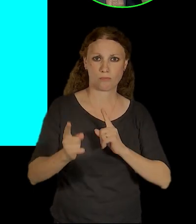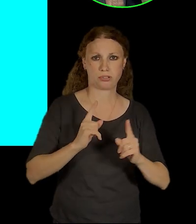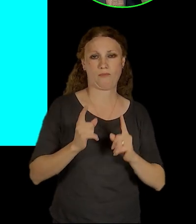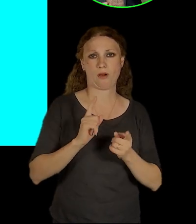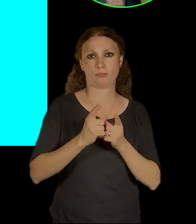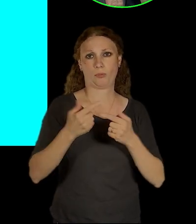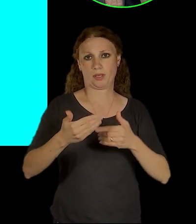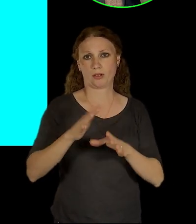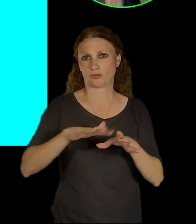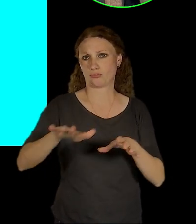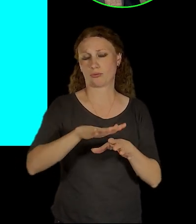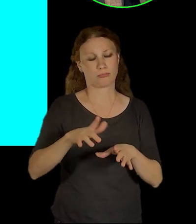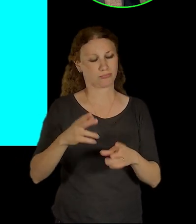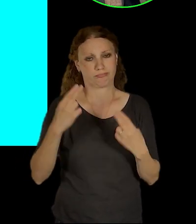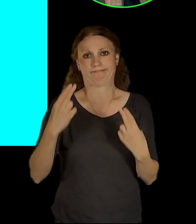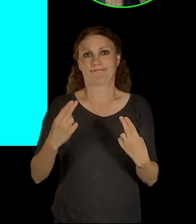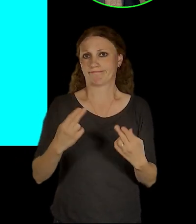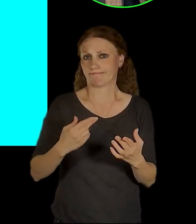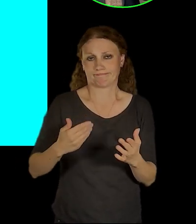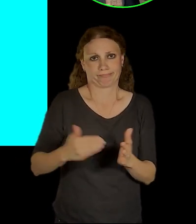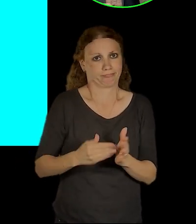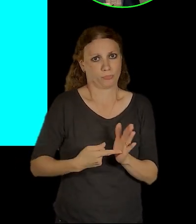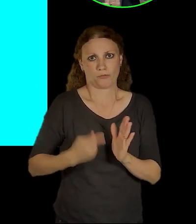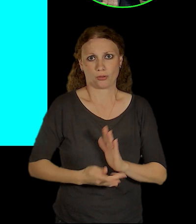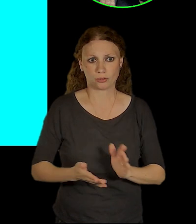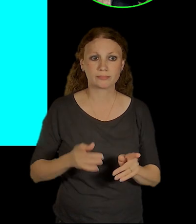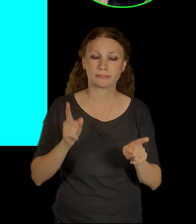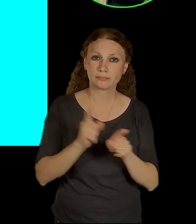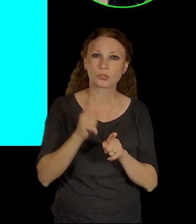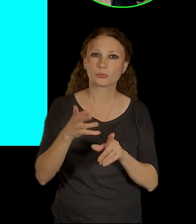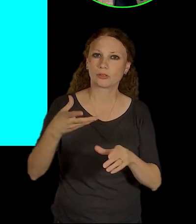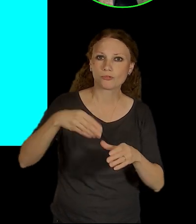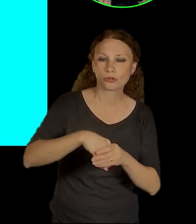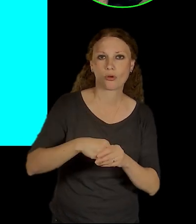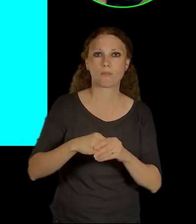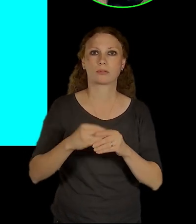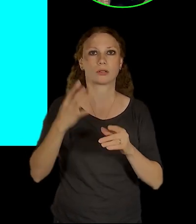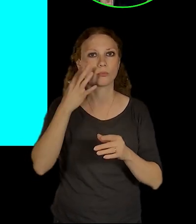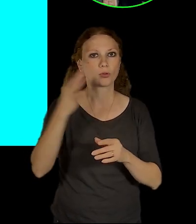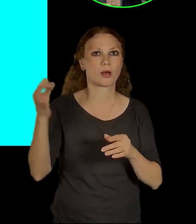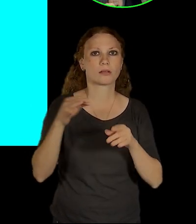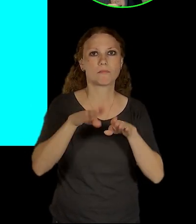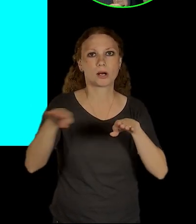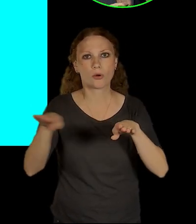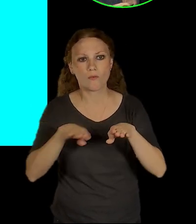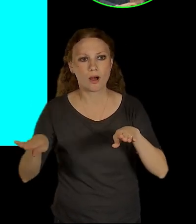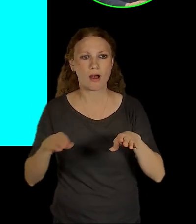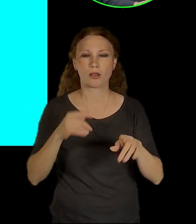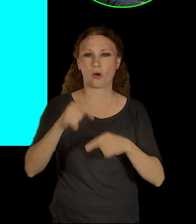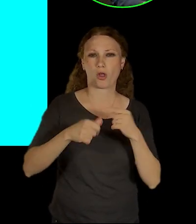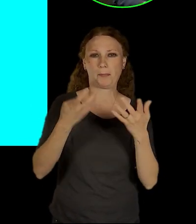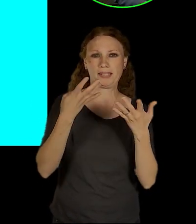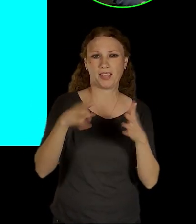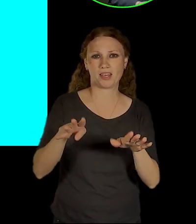Vznikne tam mimochodem i 900 stání P plus R. Pochopitelně budou tam i stání pro kola. Myslím, že v přibližně obdobném počtu, které tam